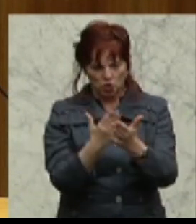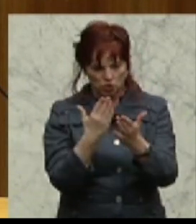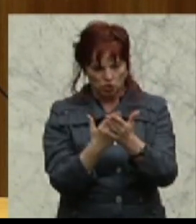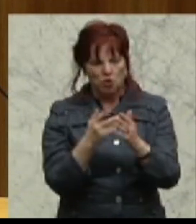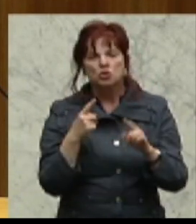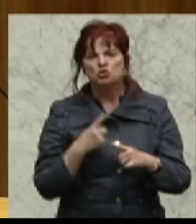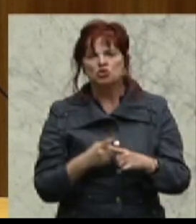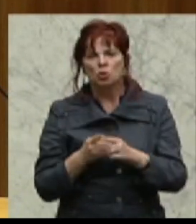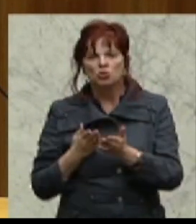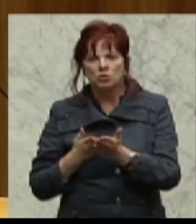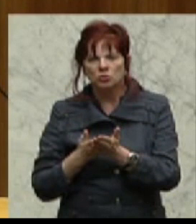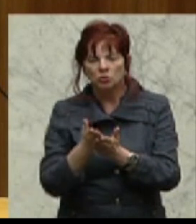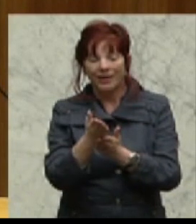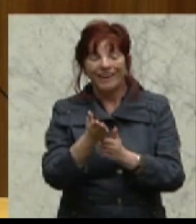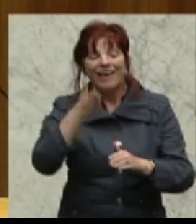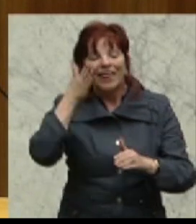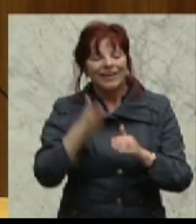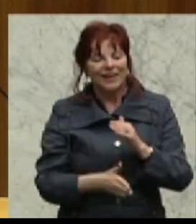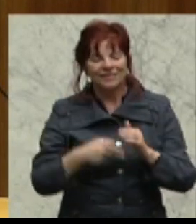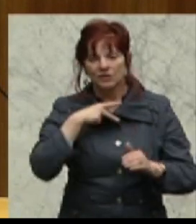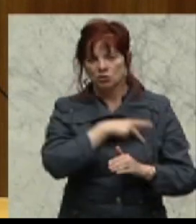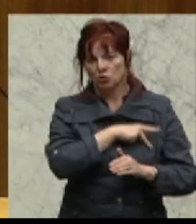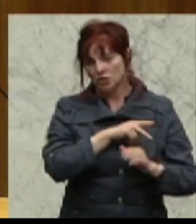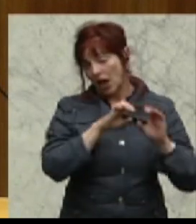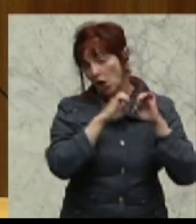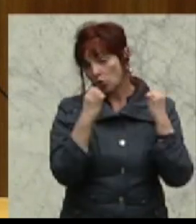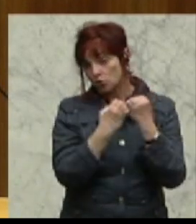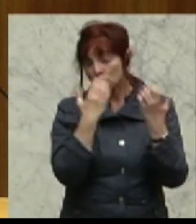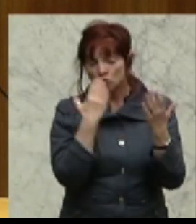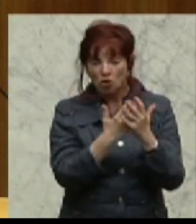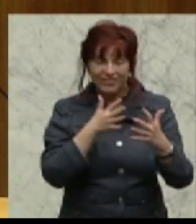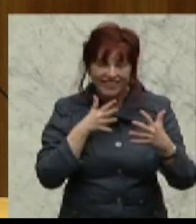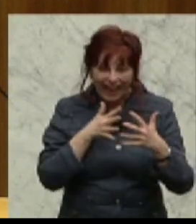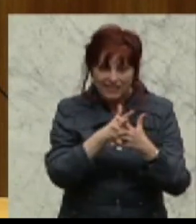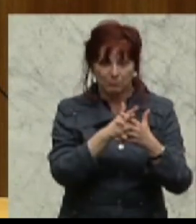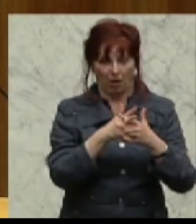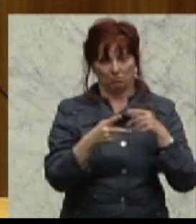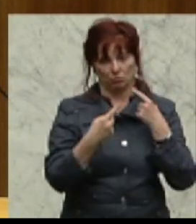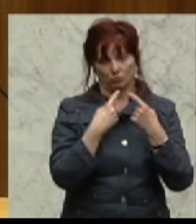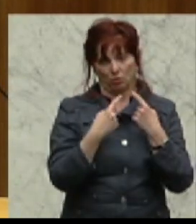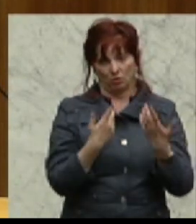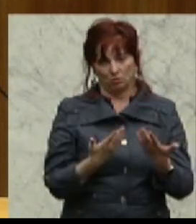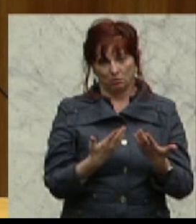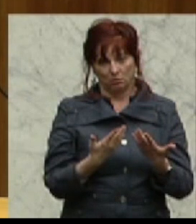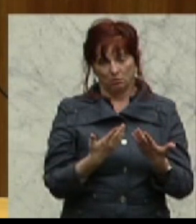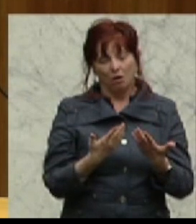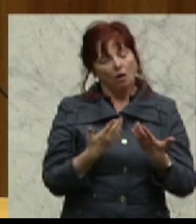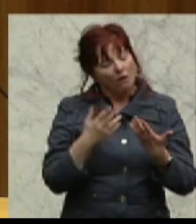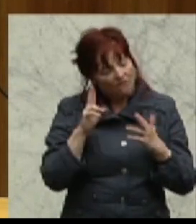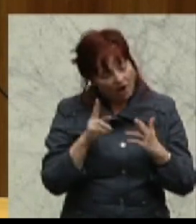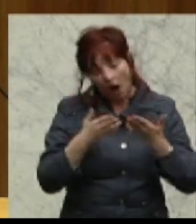transparent im letzten Sozialausschuss ganz offen besprochen. Und in einer seltenen Offenheit hat der Herr